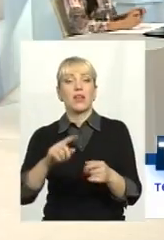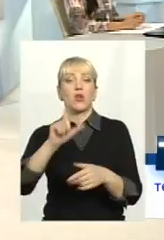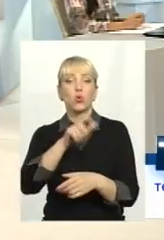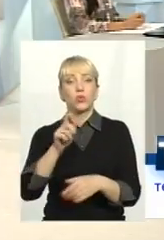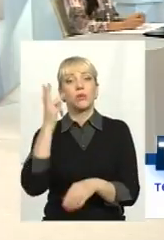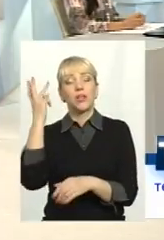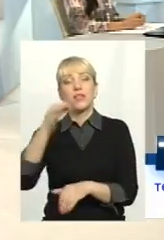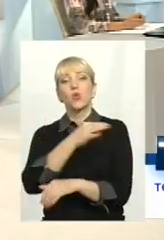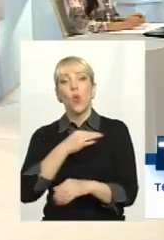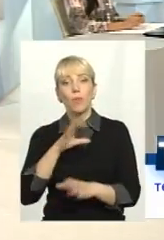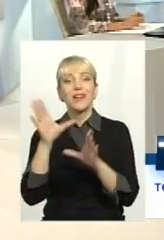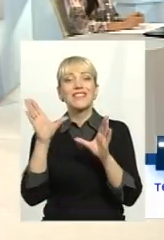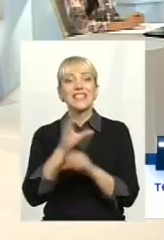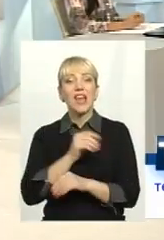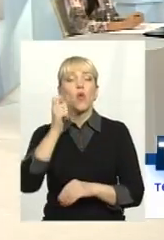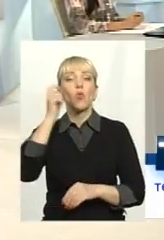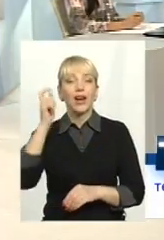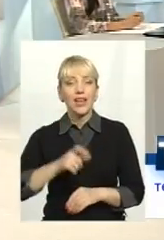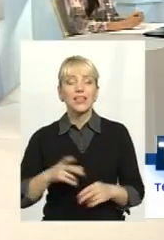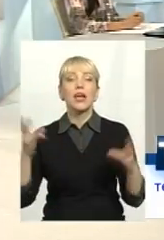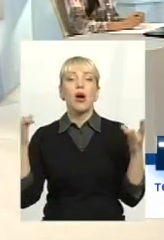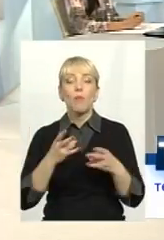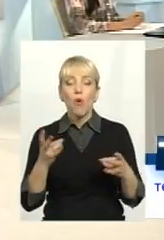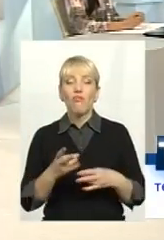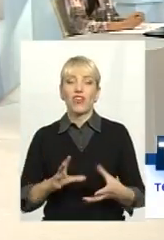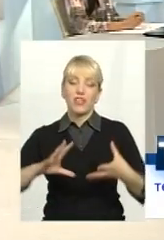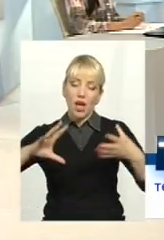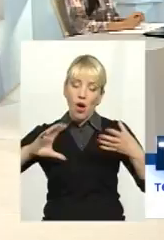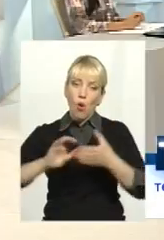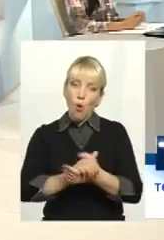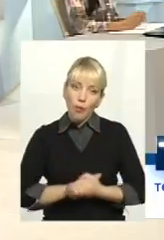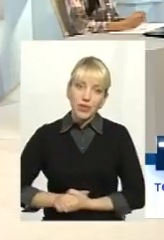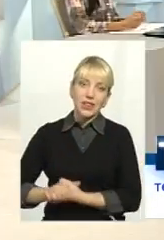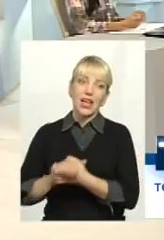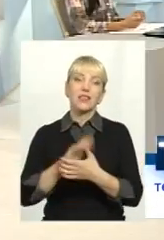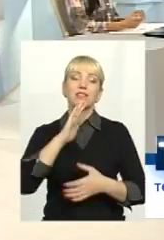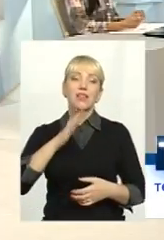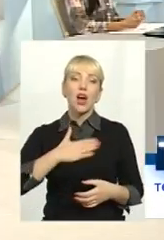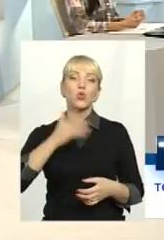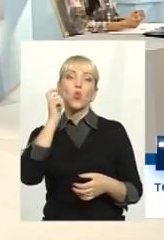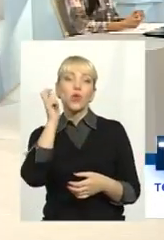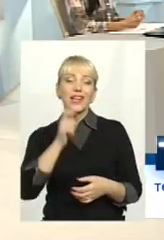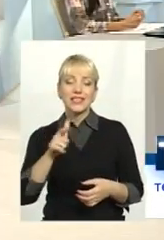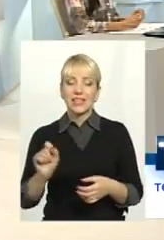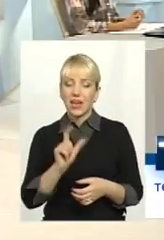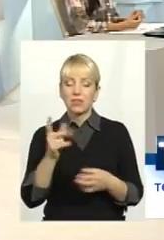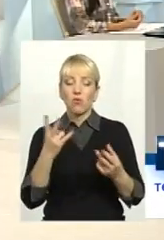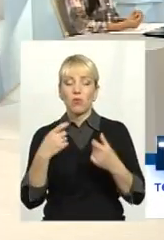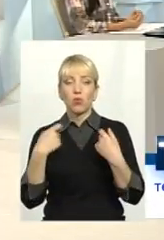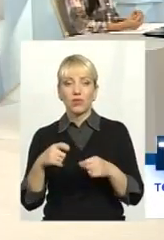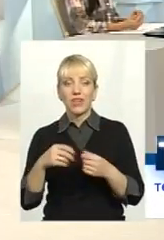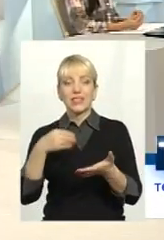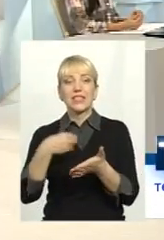області, всієї України, мусимо об'єднатися в одному. Наш український газ має нам продаватися за ціною,